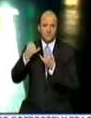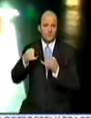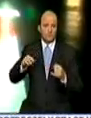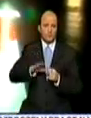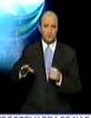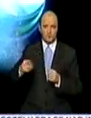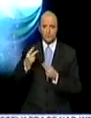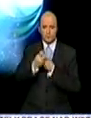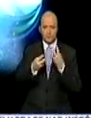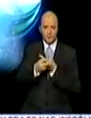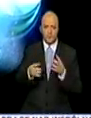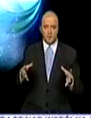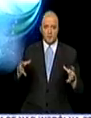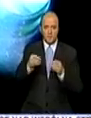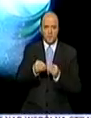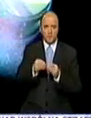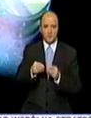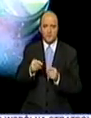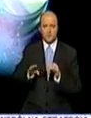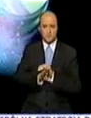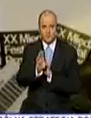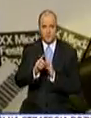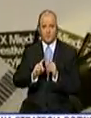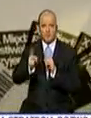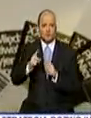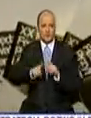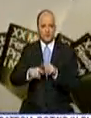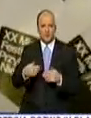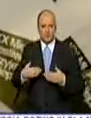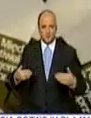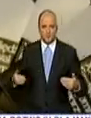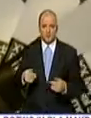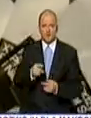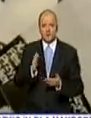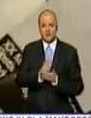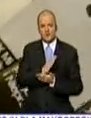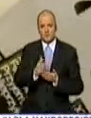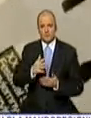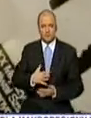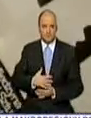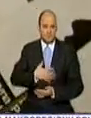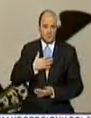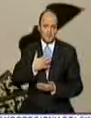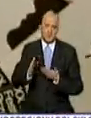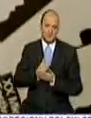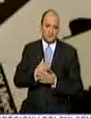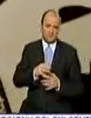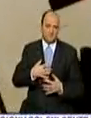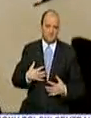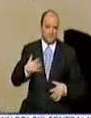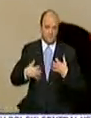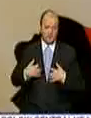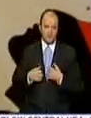szukający budulca dla swoich przedstawień poza tradycyjną dramaturgią, ciągle jednych bulwersują, innych zachwycają, zmuszając do